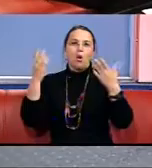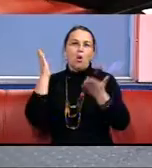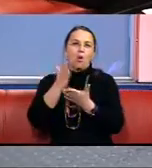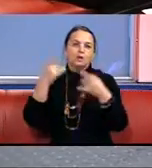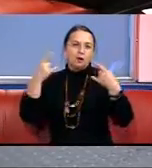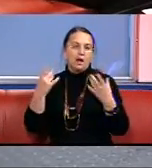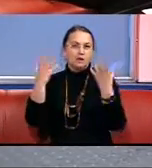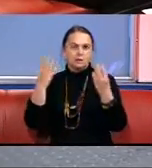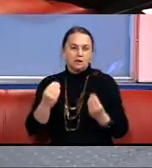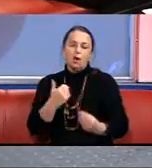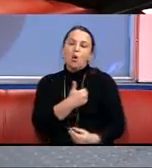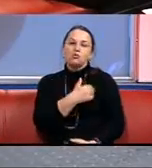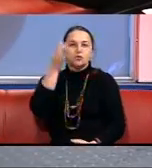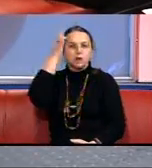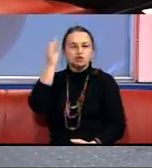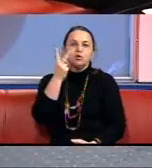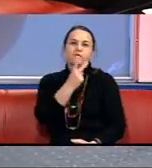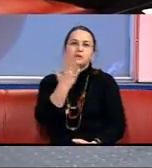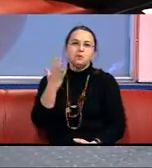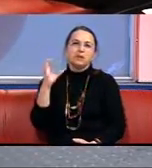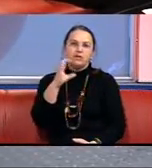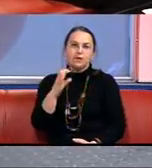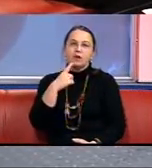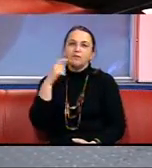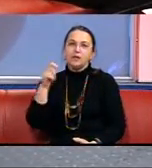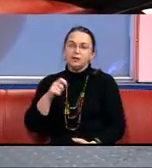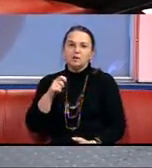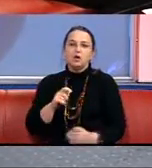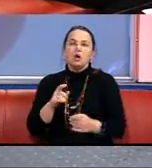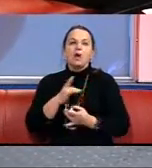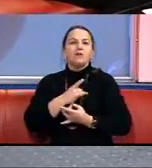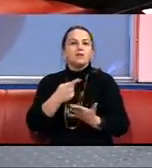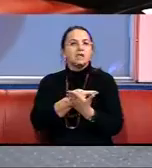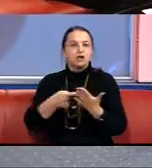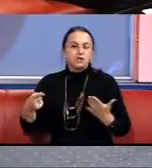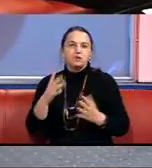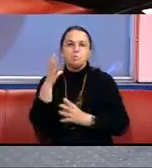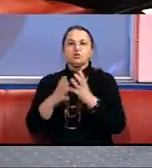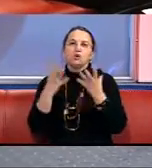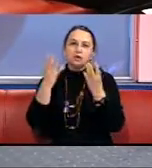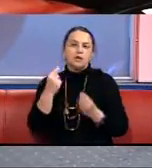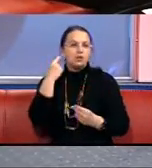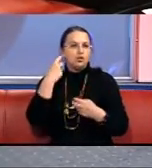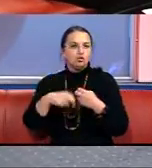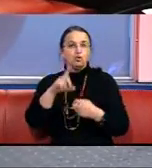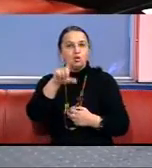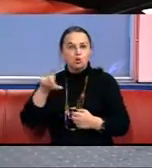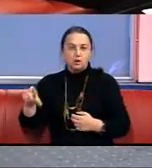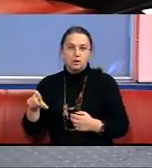нагадати, що 25 вересня у неділю відзначався Міжнародний день нечуючих людей